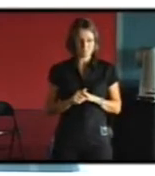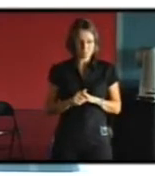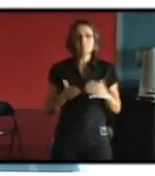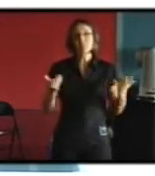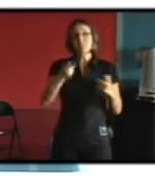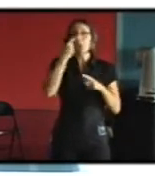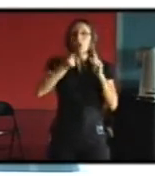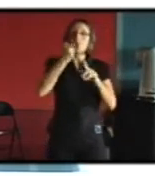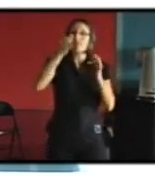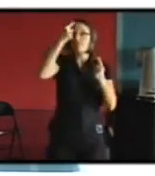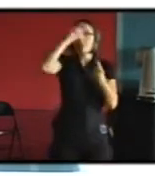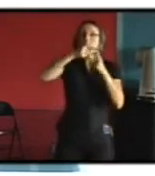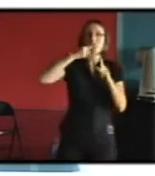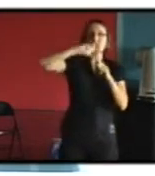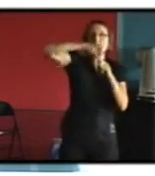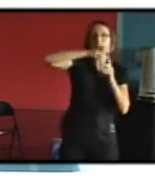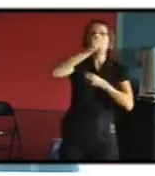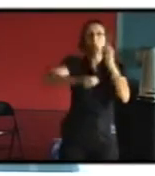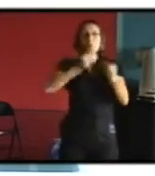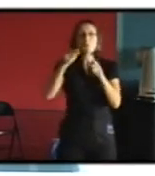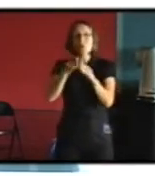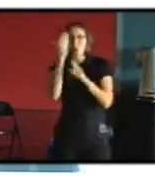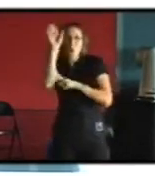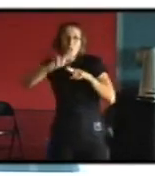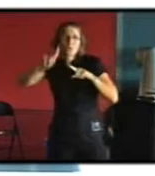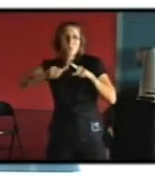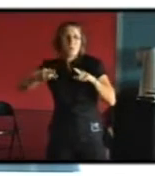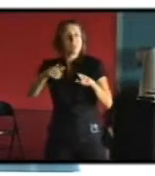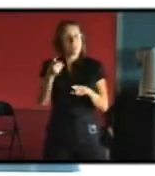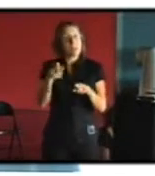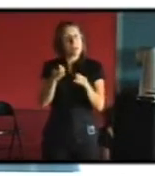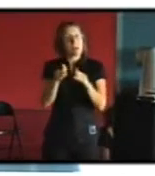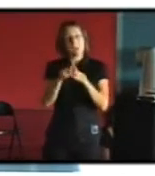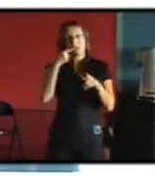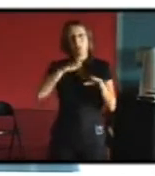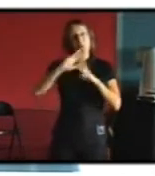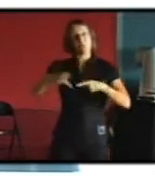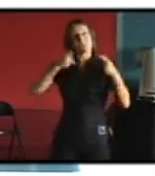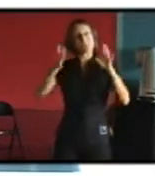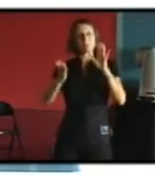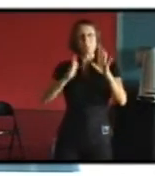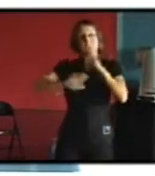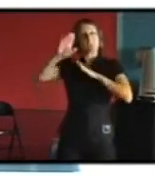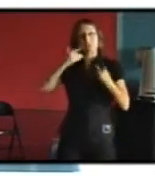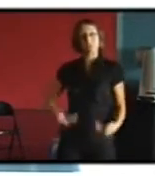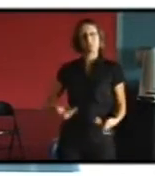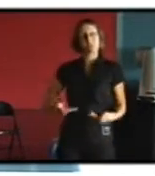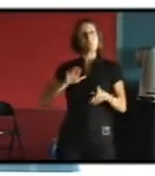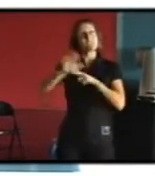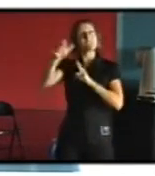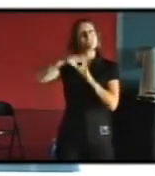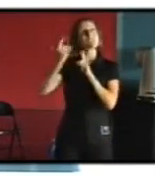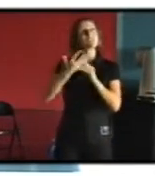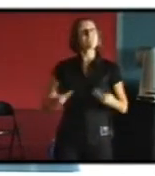pour le thermique ça vaut pour plein d'autres choses ça vaut aussi pour l'adaptation à nos modes de vie contemporains je pense qu'il est absolument